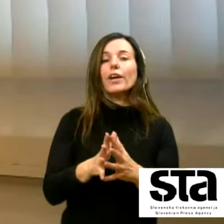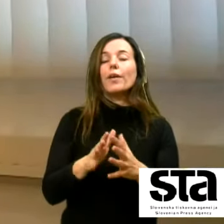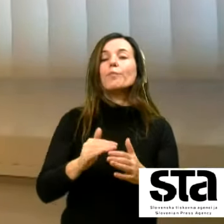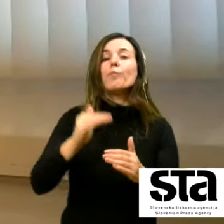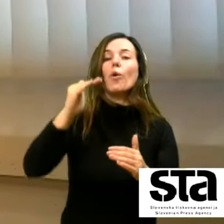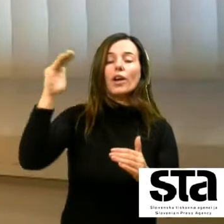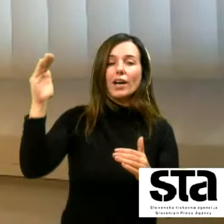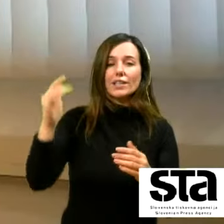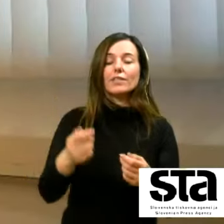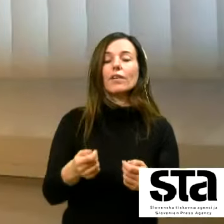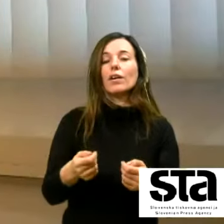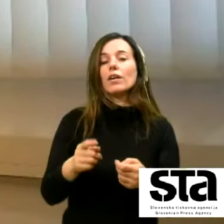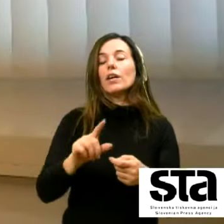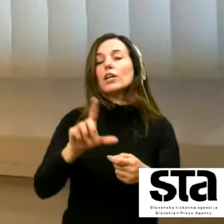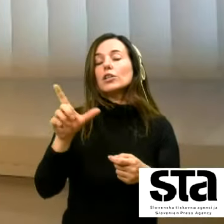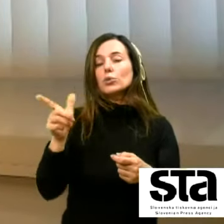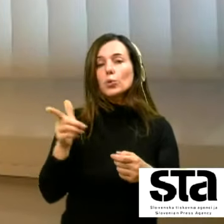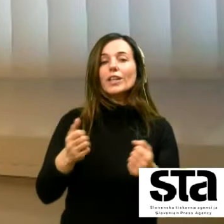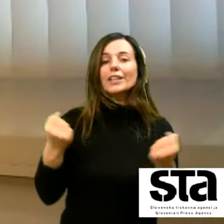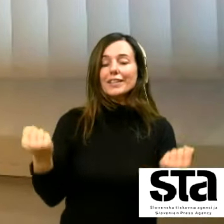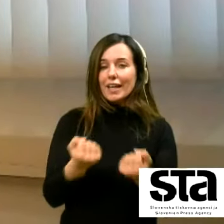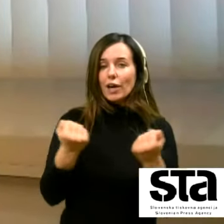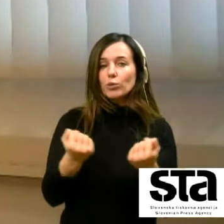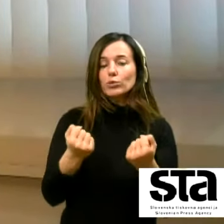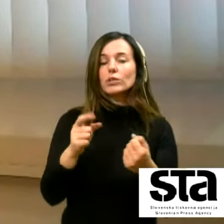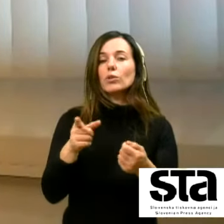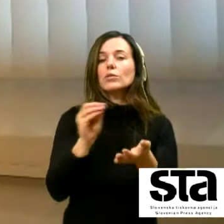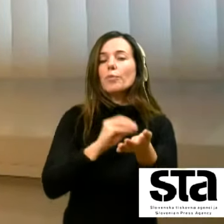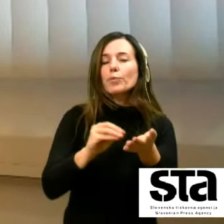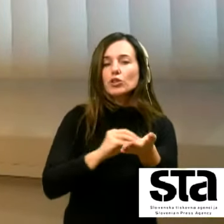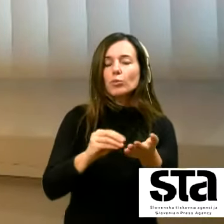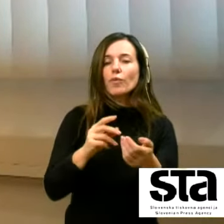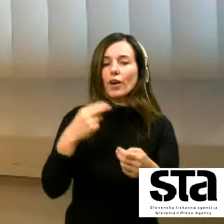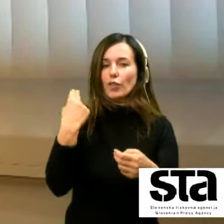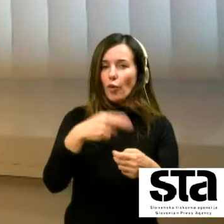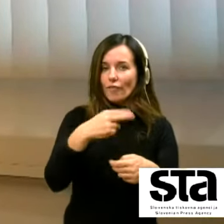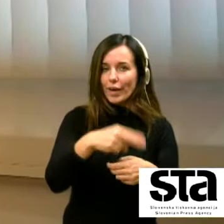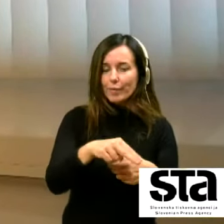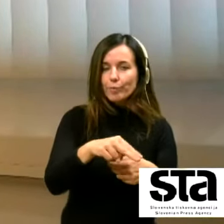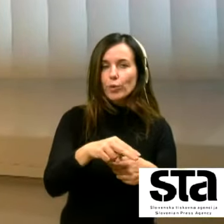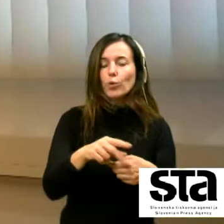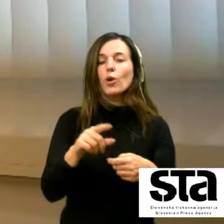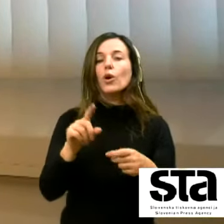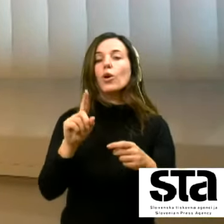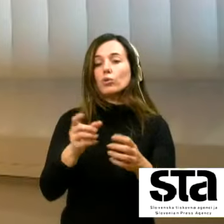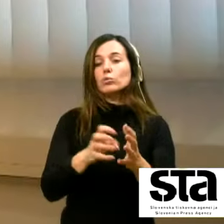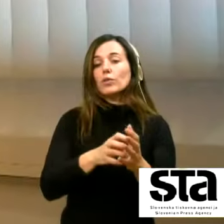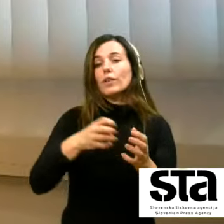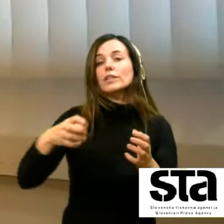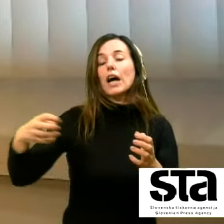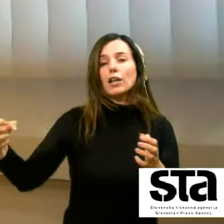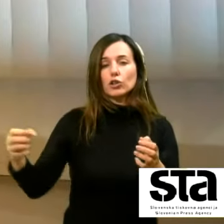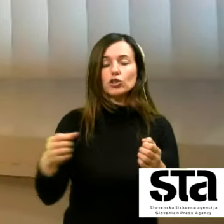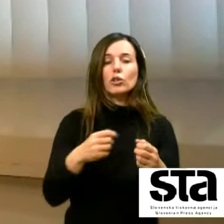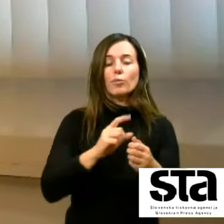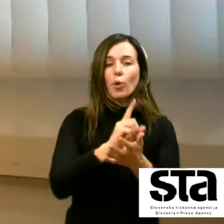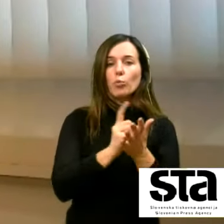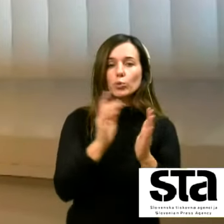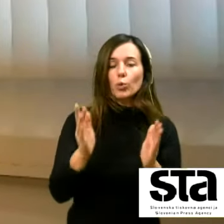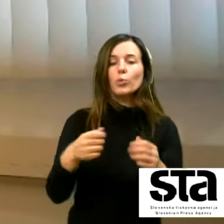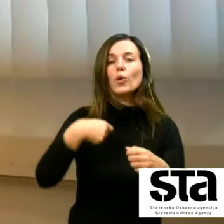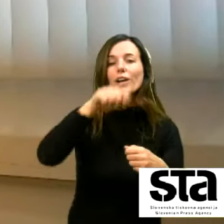predalovanji dejavnosti to beležimo tako mesto na vembru kot že za daljšem obdobju sledije gradbeniško